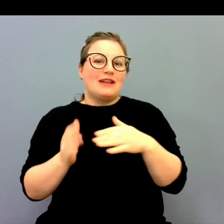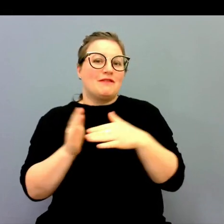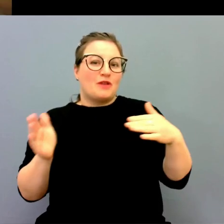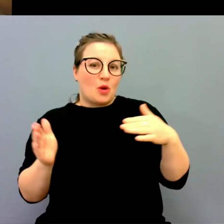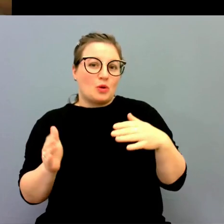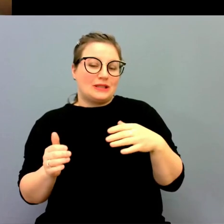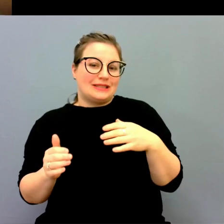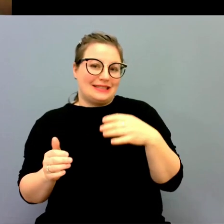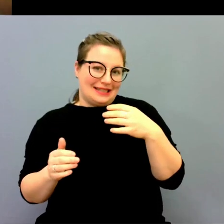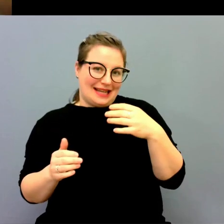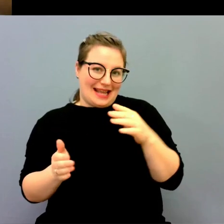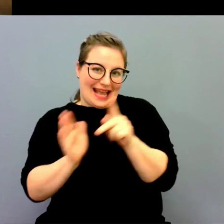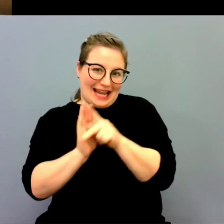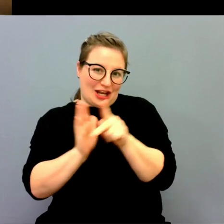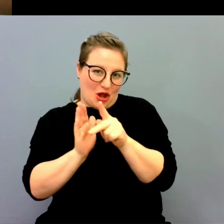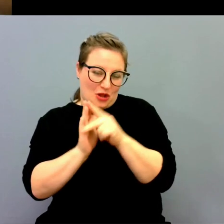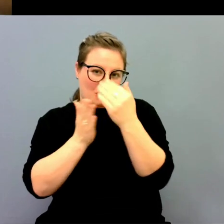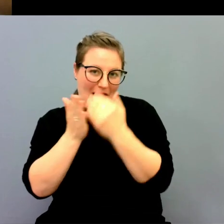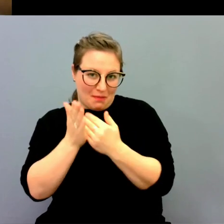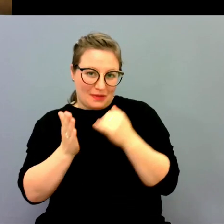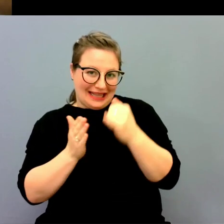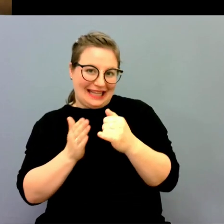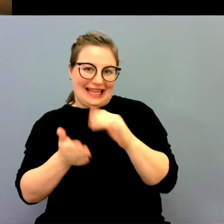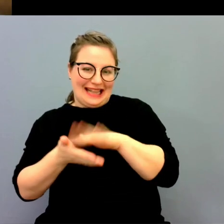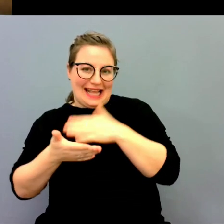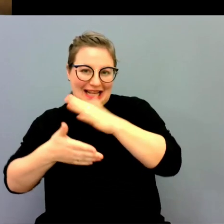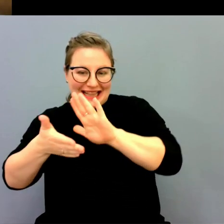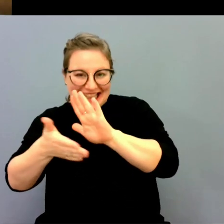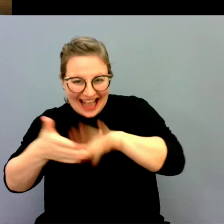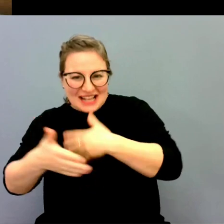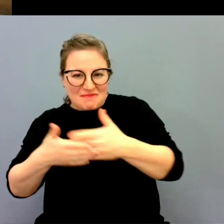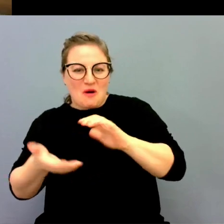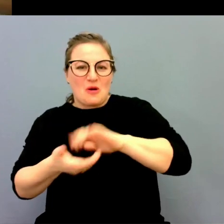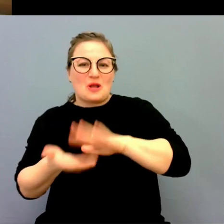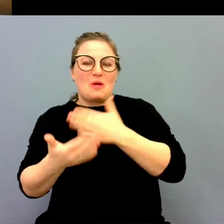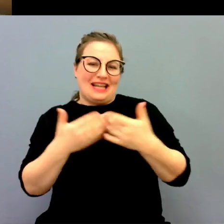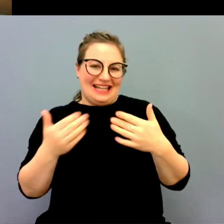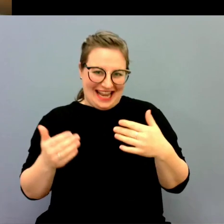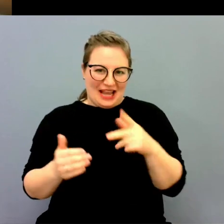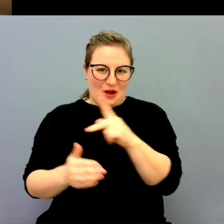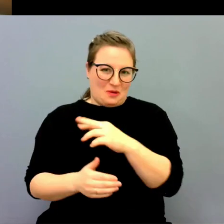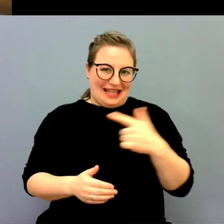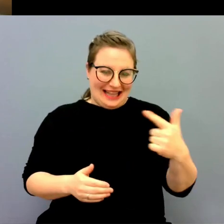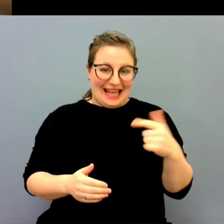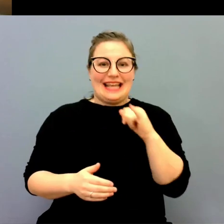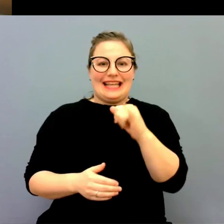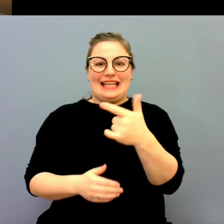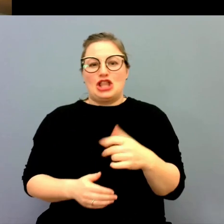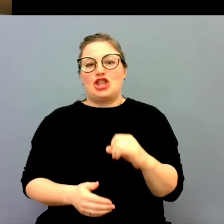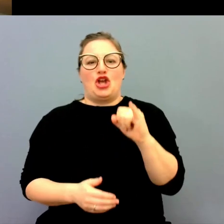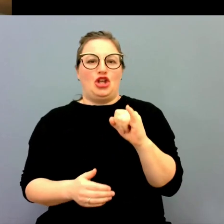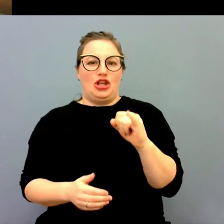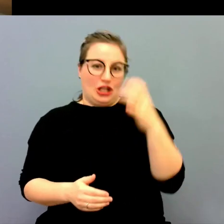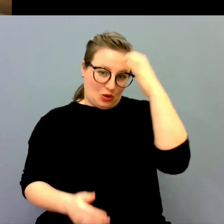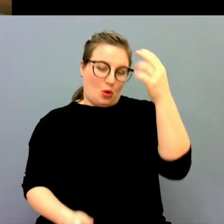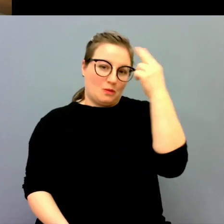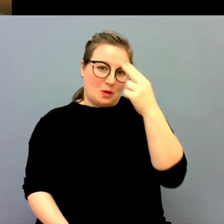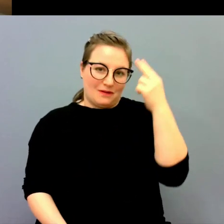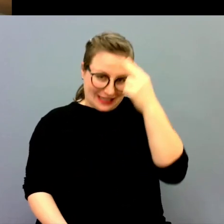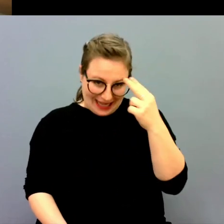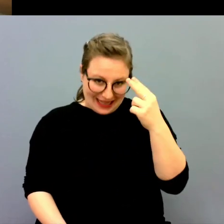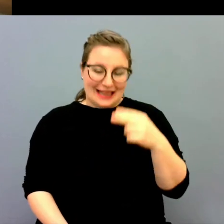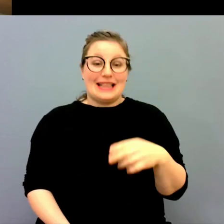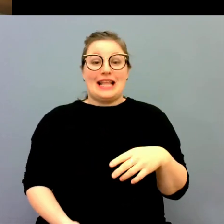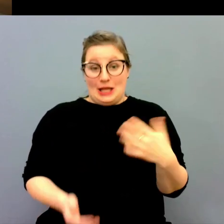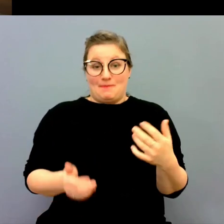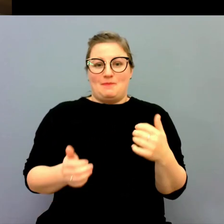Tespatsion som är studierektor för kandidatprogrammet i teckenspråk och tolkning. Vid tolk- och översättarinstitutet på Stockholms universitet.